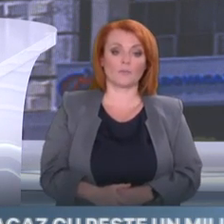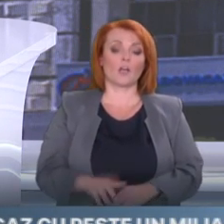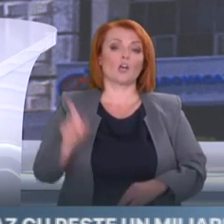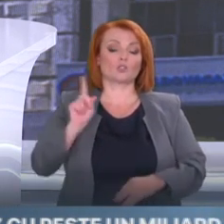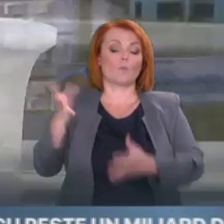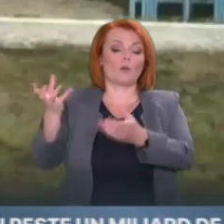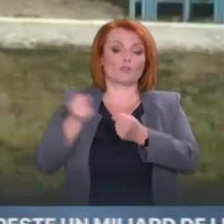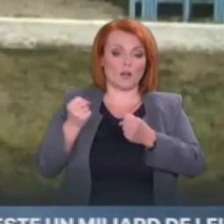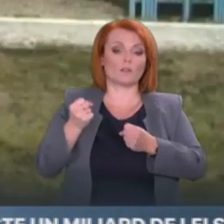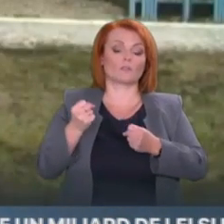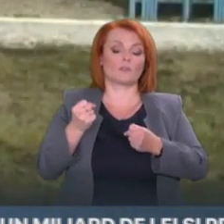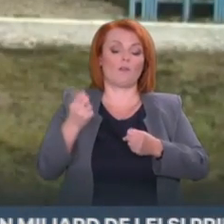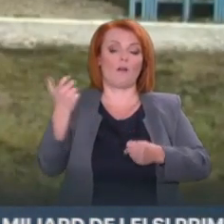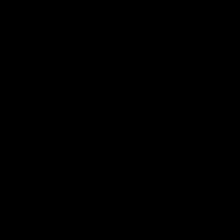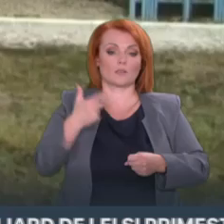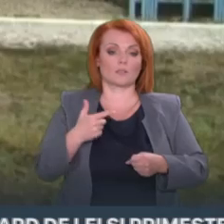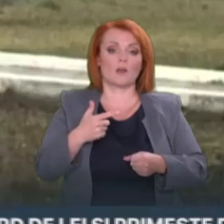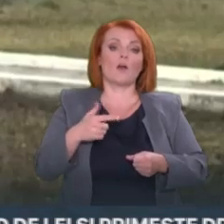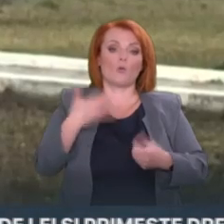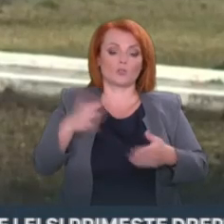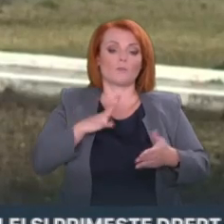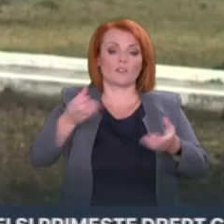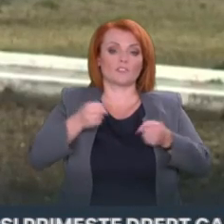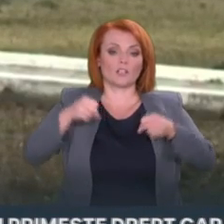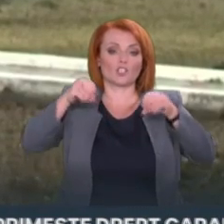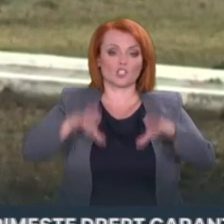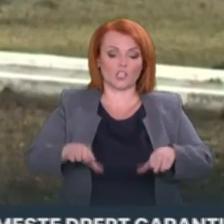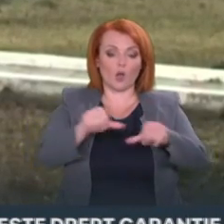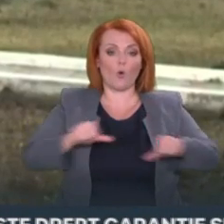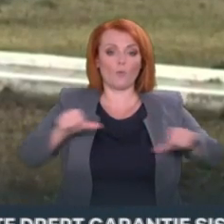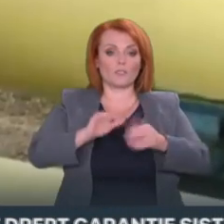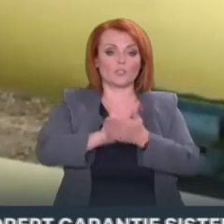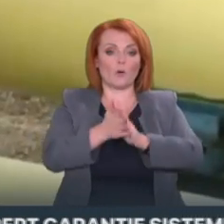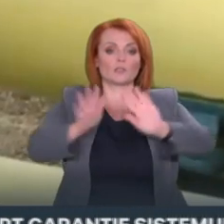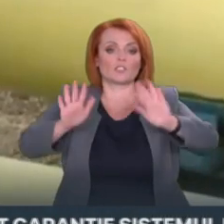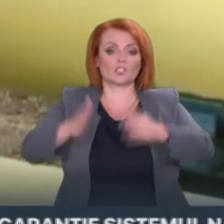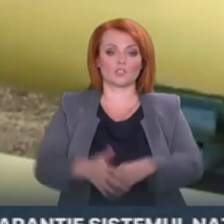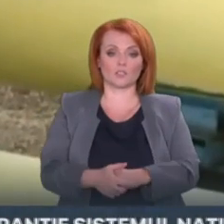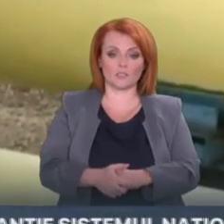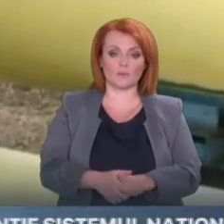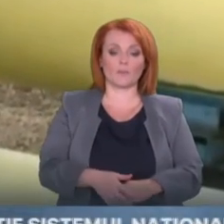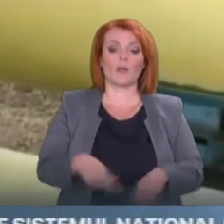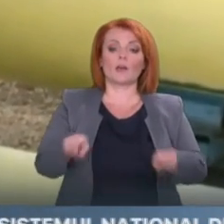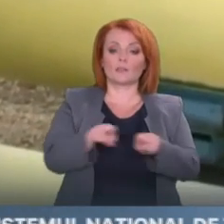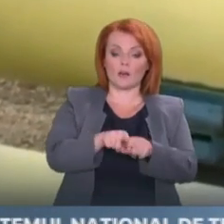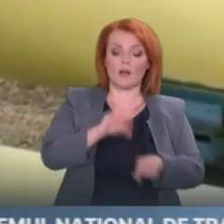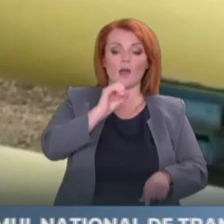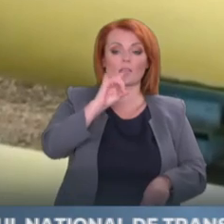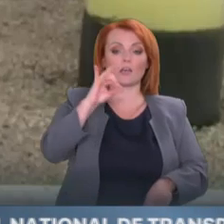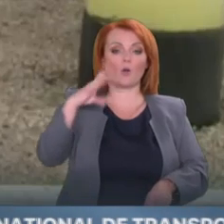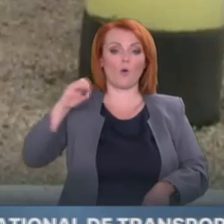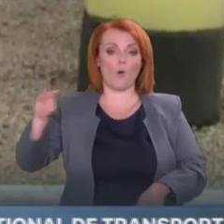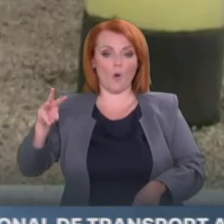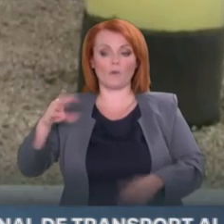Gazelor. Potrivit deciziei Comisiei pentru Situații Excepționale, Societatea cu Capital de State, Energo.com, îi va acorda companiei